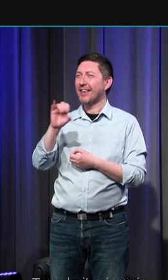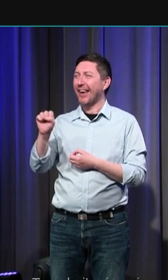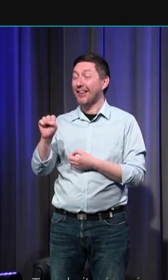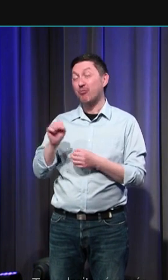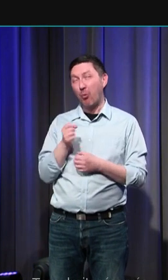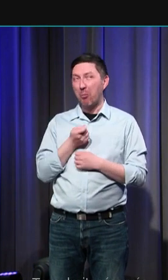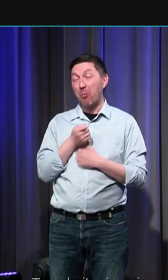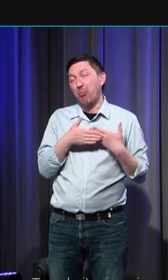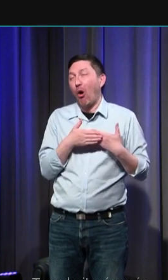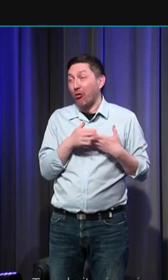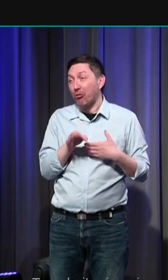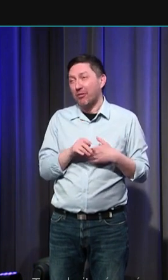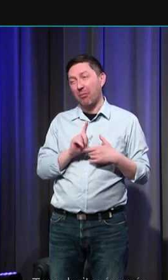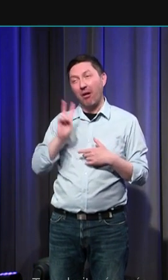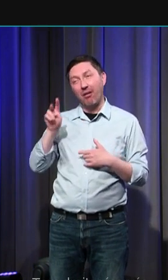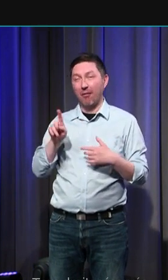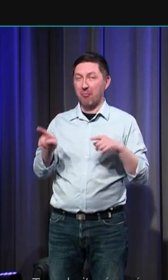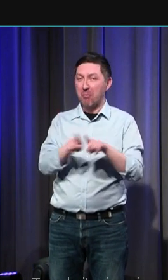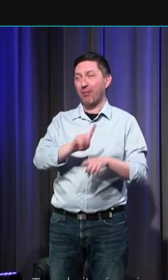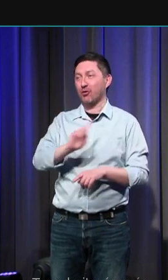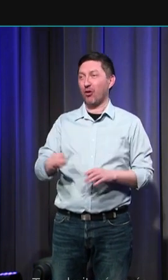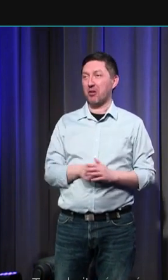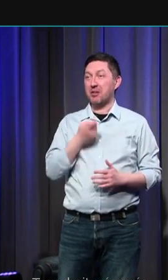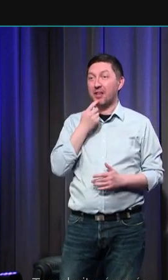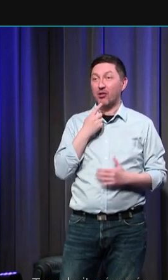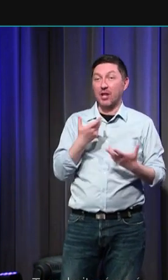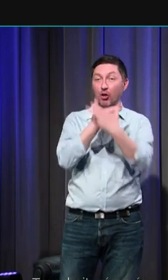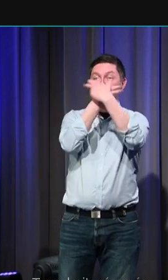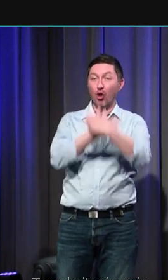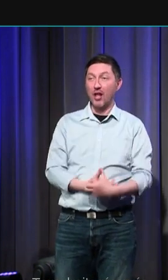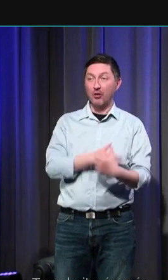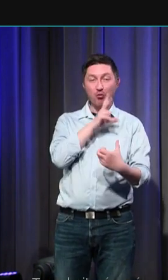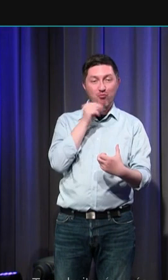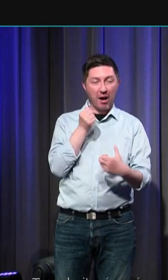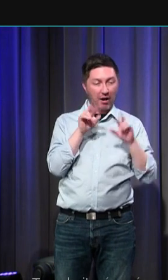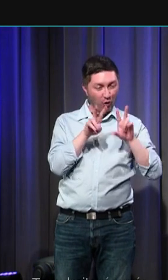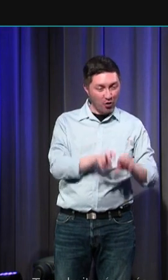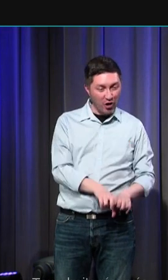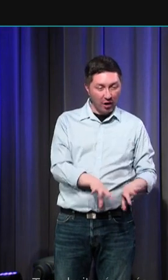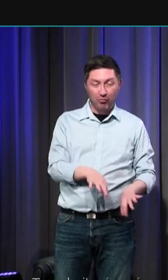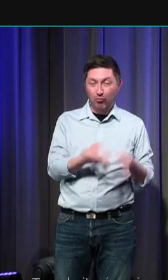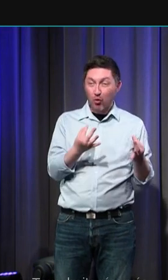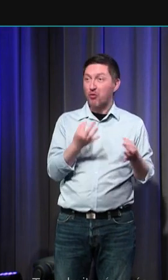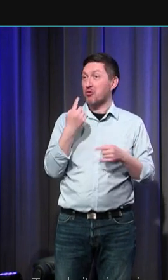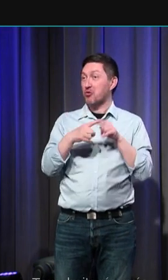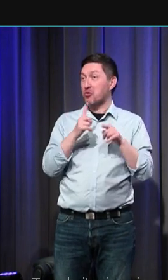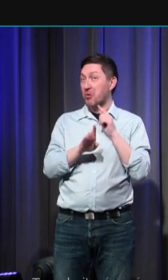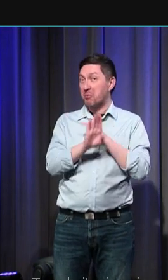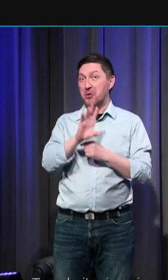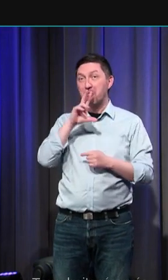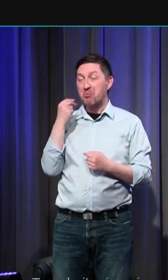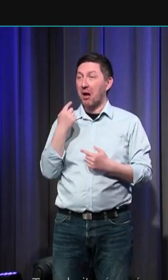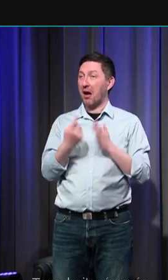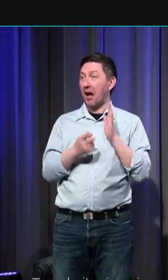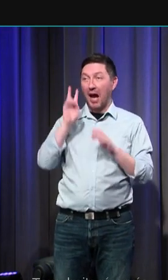discipline qui permet en travaillant sur la matière osseuse humaine de restituer une partie de l'identité des individus que nous trouvons